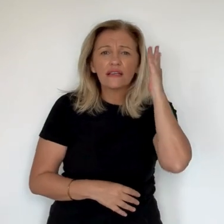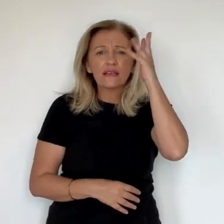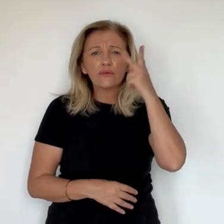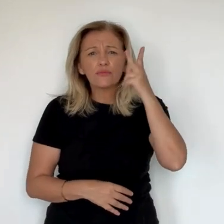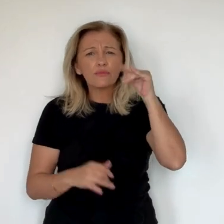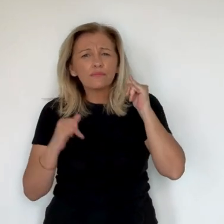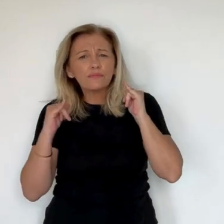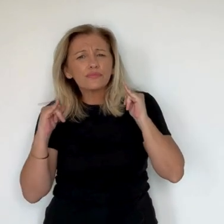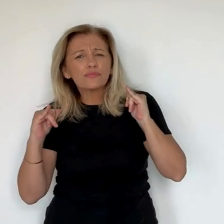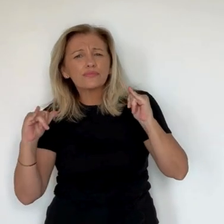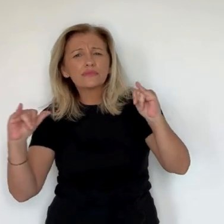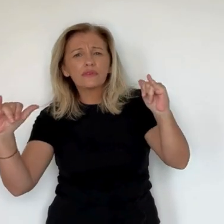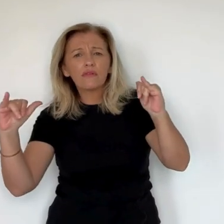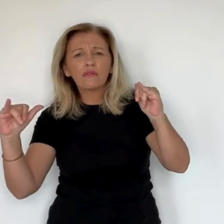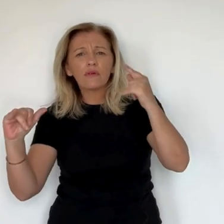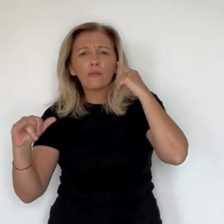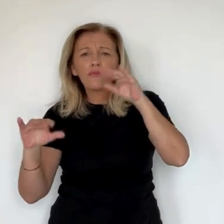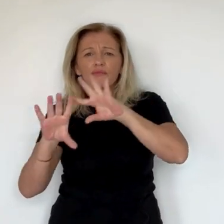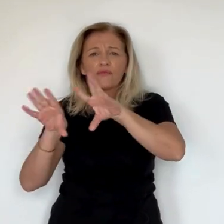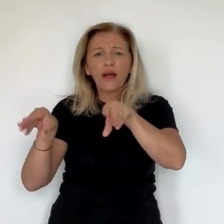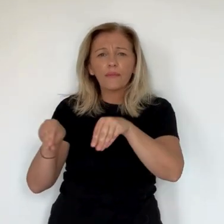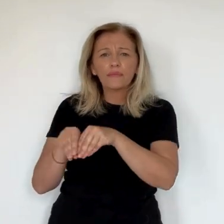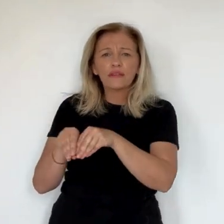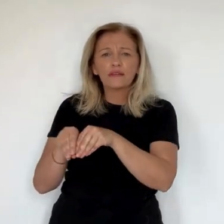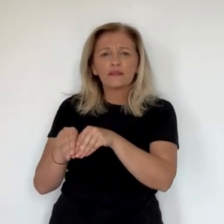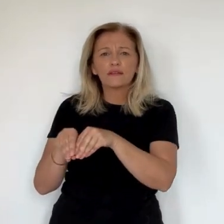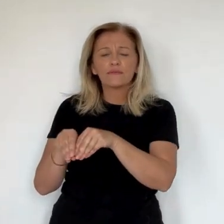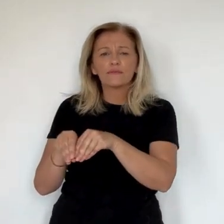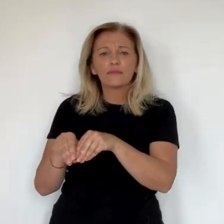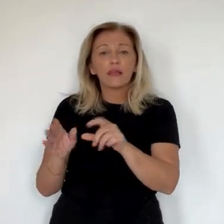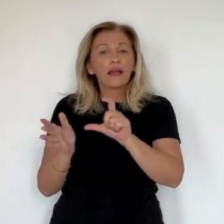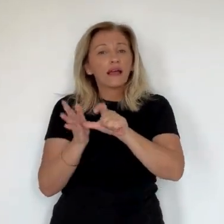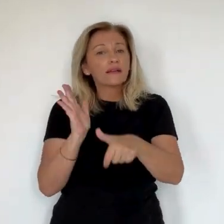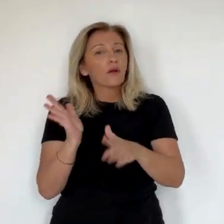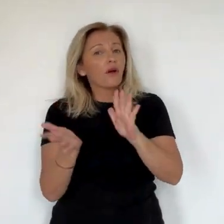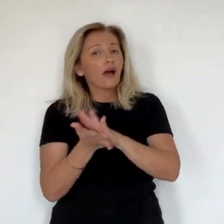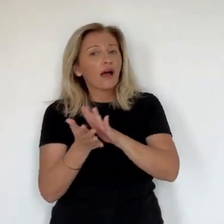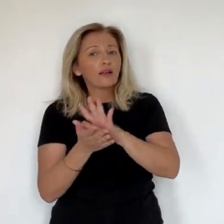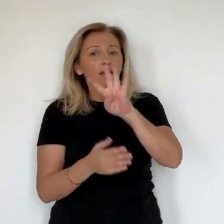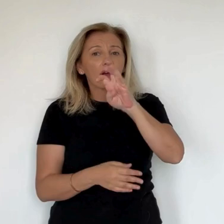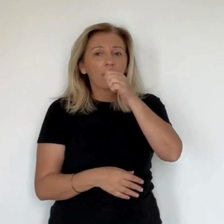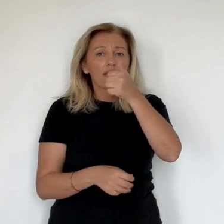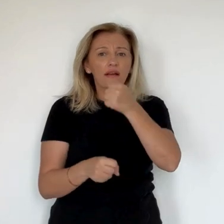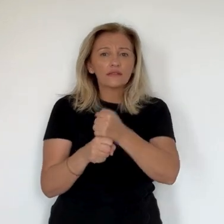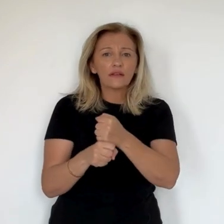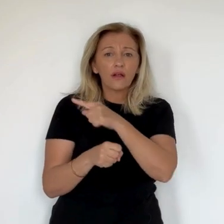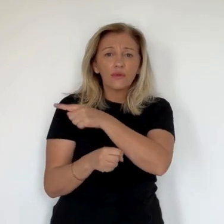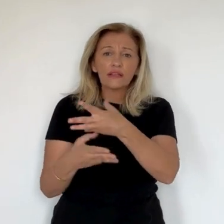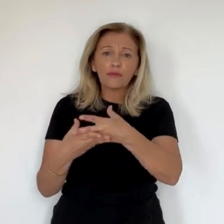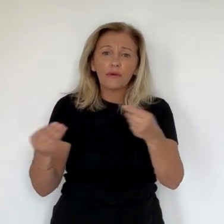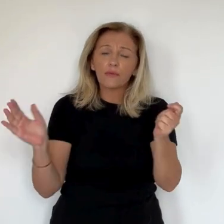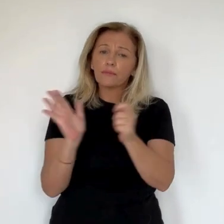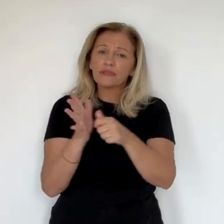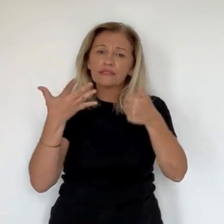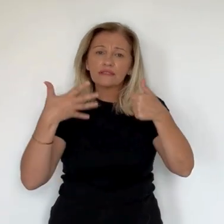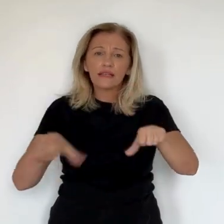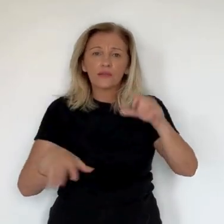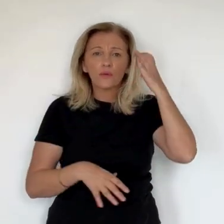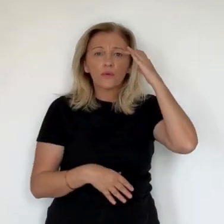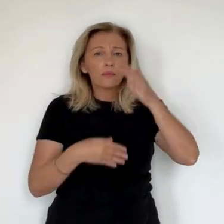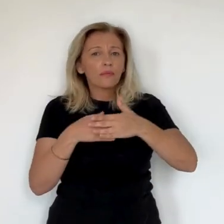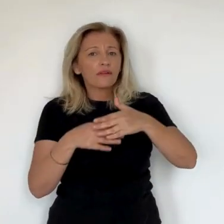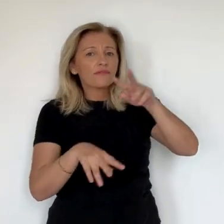restaurant âgé de 41 ans a disparu le 16 août dernier près du village de Campo. Après un mois d'une attente terrible,